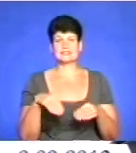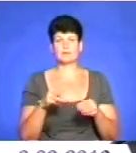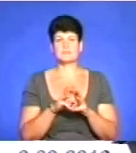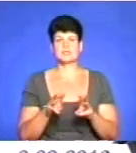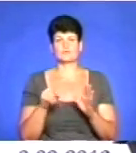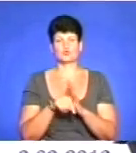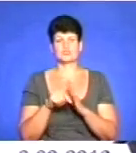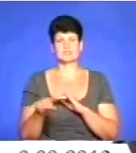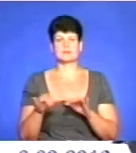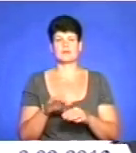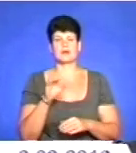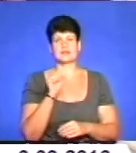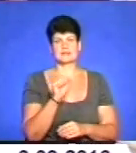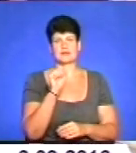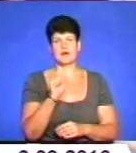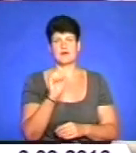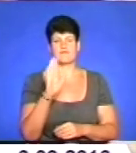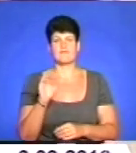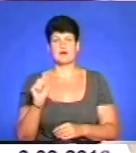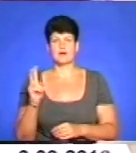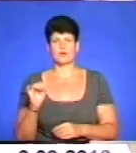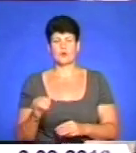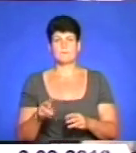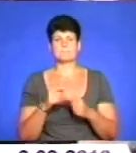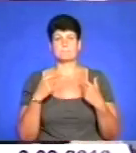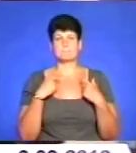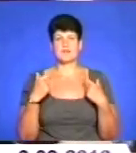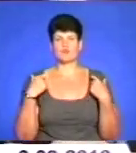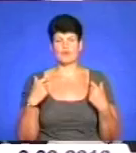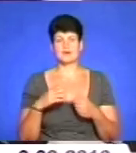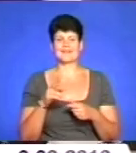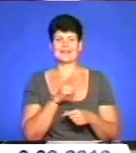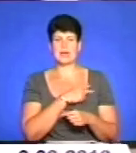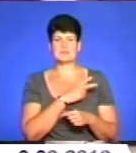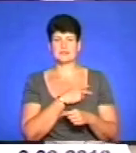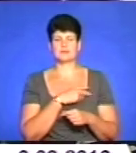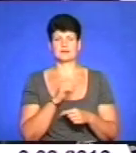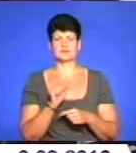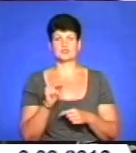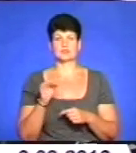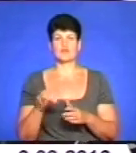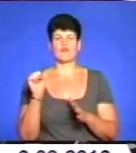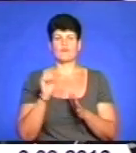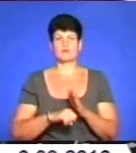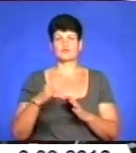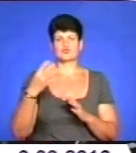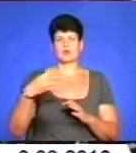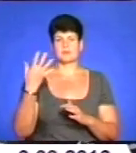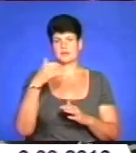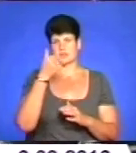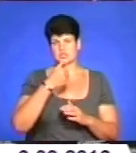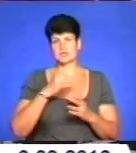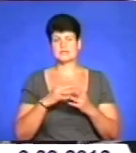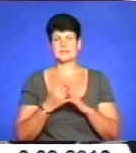внутрішніх справ України Арсен Аваку. Зазначимо, майора Олександра Рудика та капітана Андрія Чернятинського убив 45-річний житель села